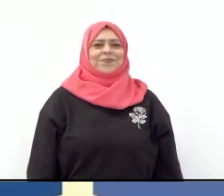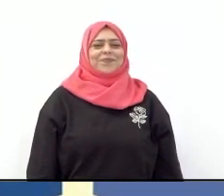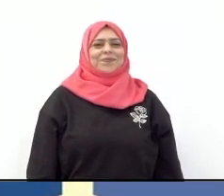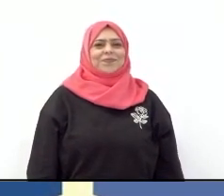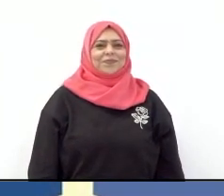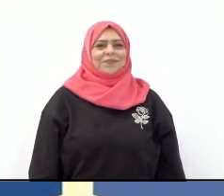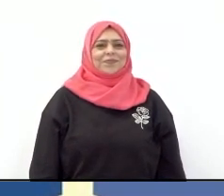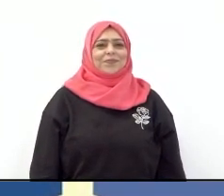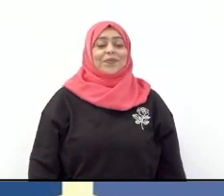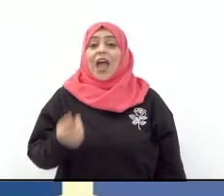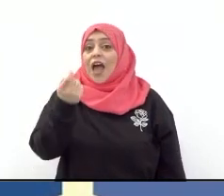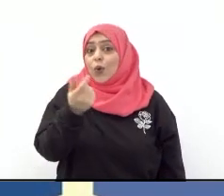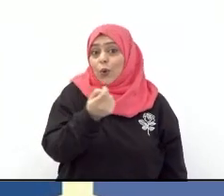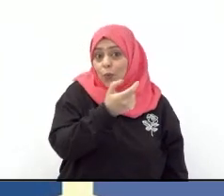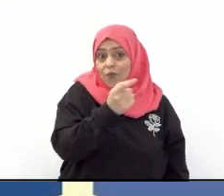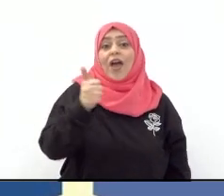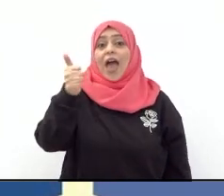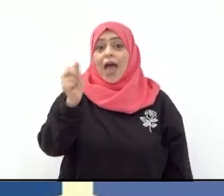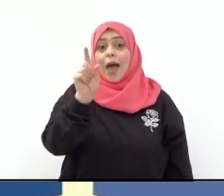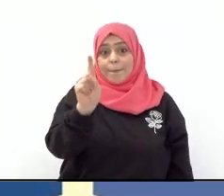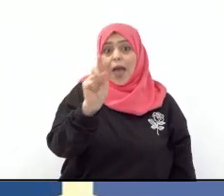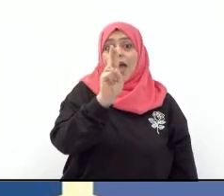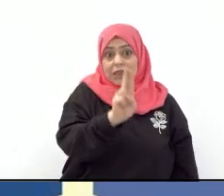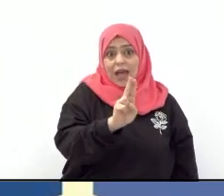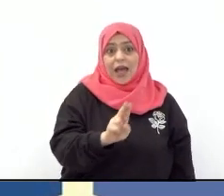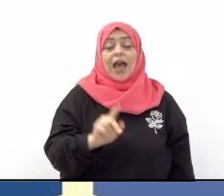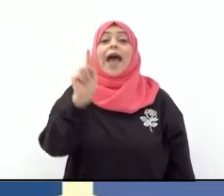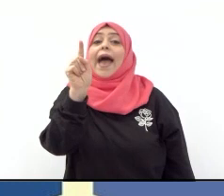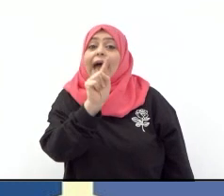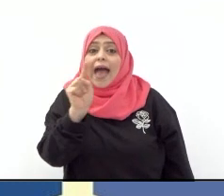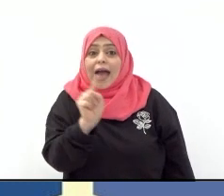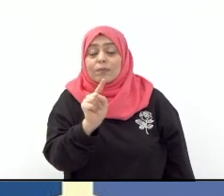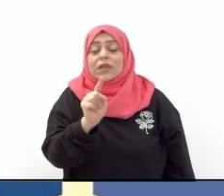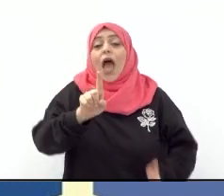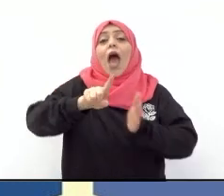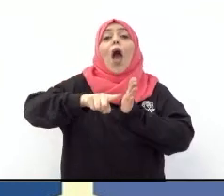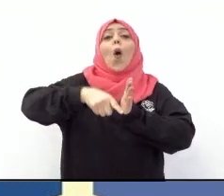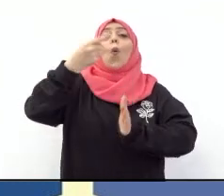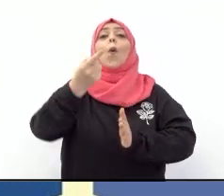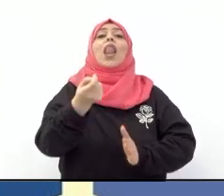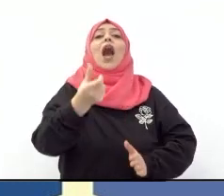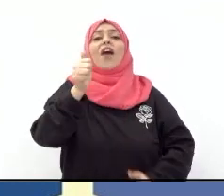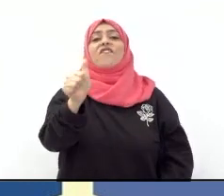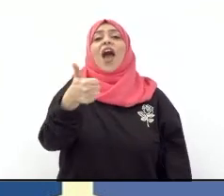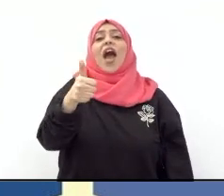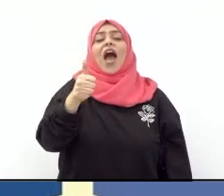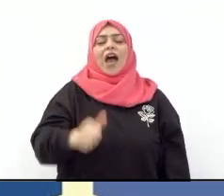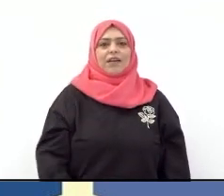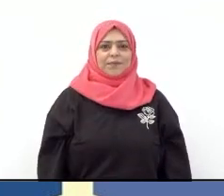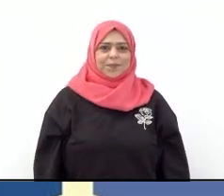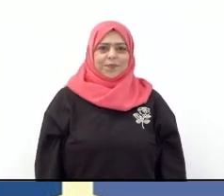الحروف الهجائية حرف الهمزة هو الحرف الاول من الحروف الهجاء